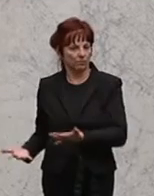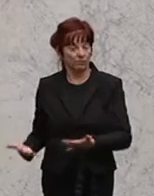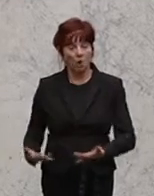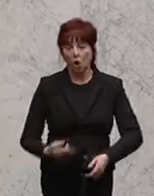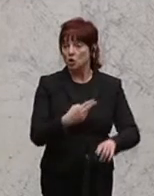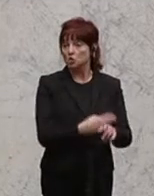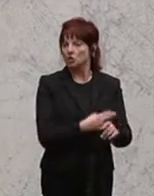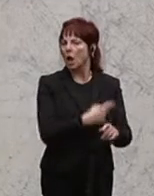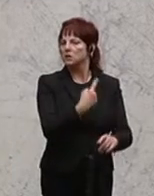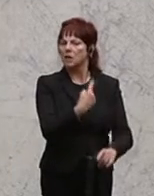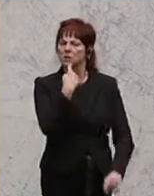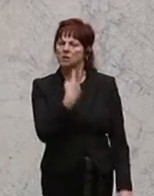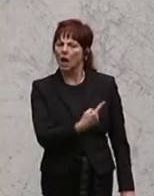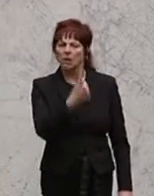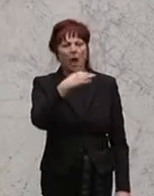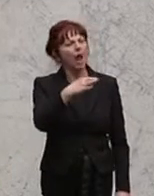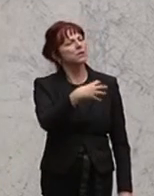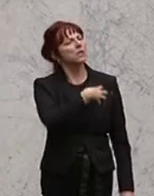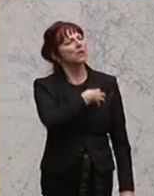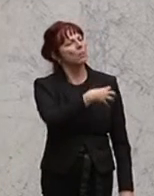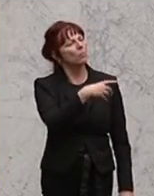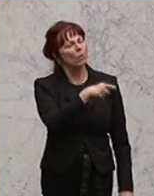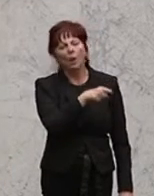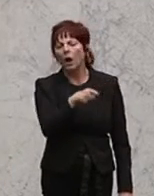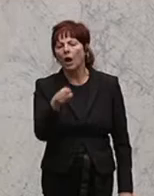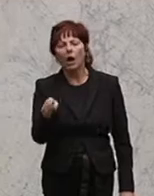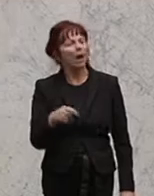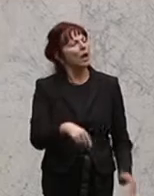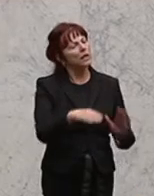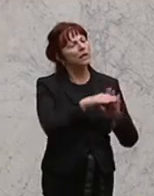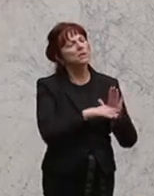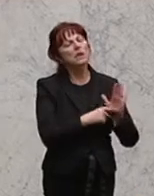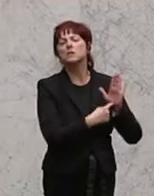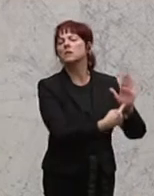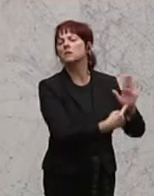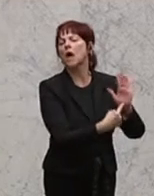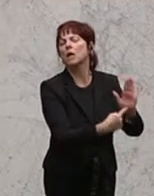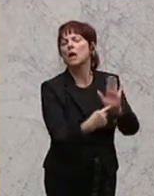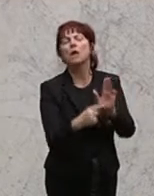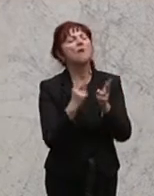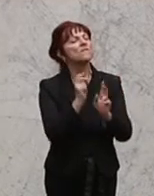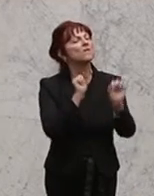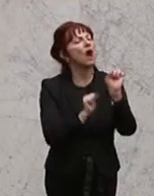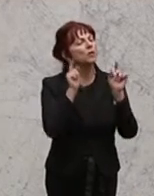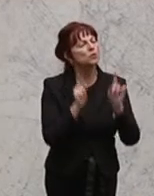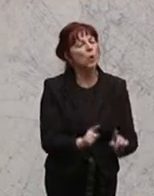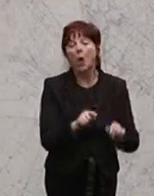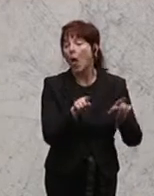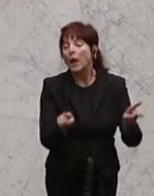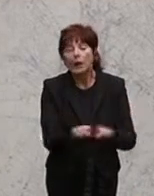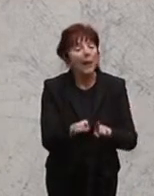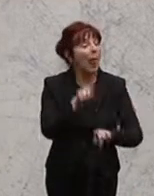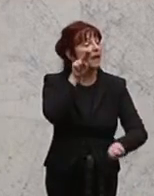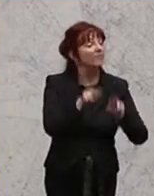heraus, den einzelnen Bürgern regelmäßig in Gesetzen zu sagen, wie er sich benehmen soll, wie er gleich behandeln soll,